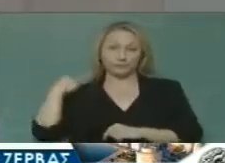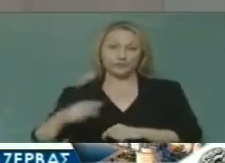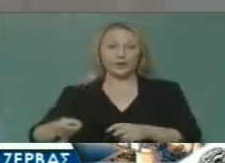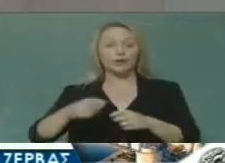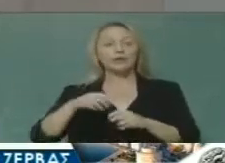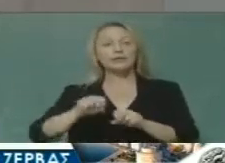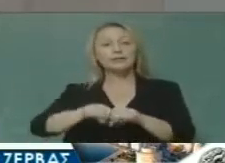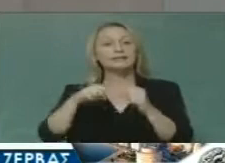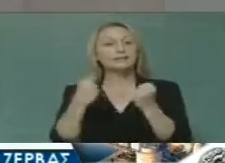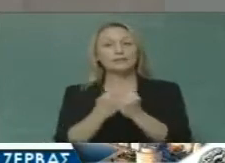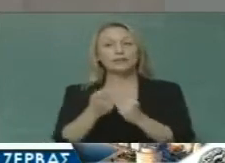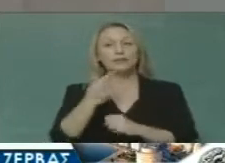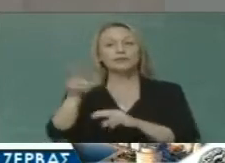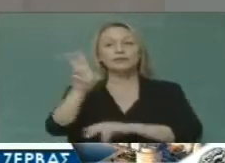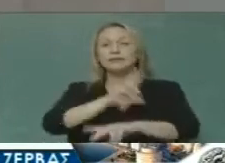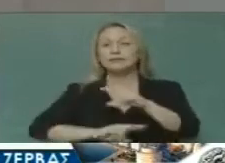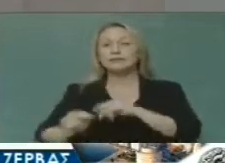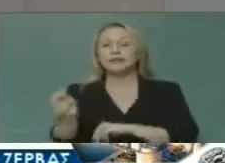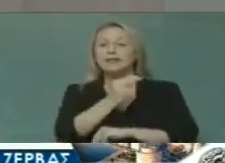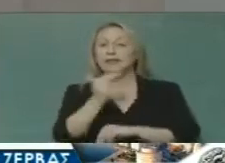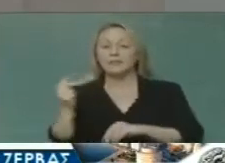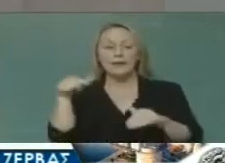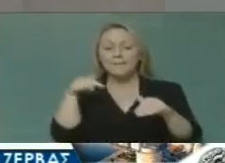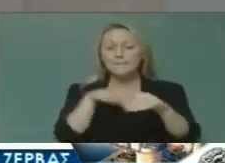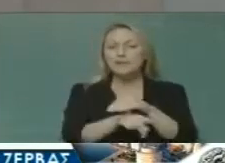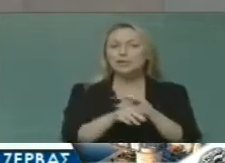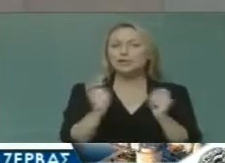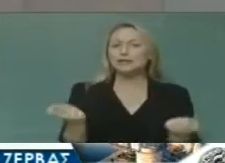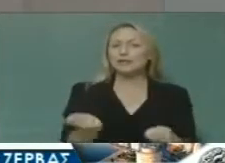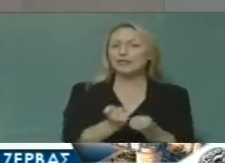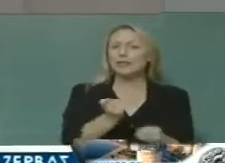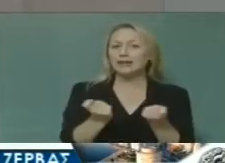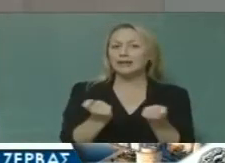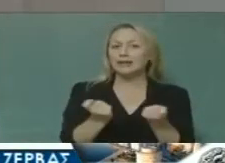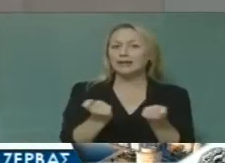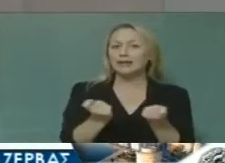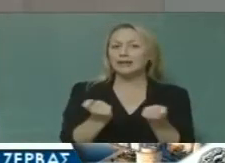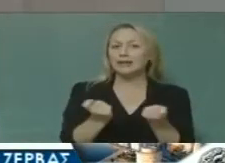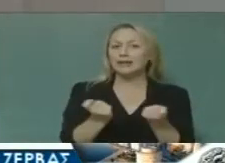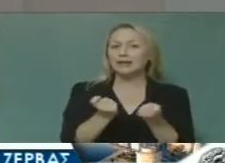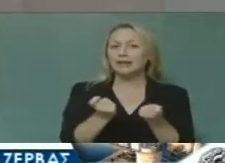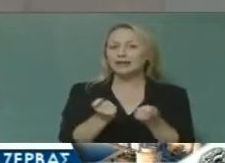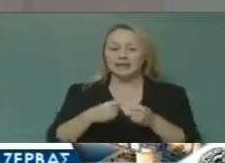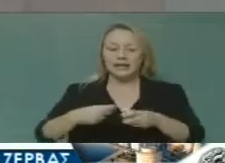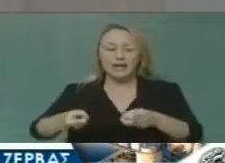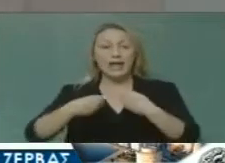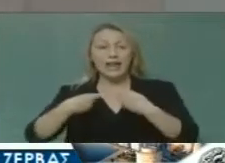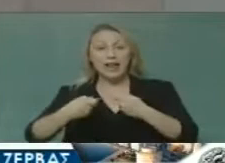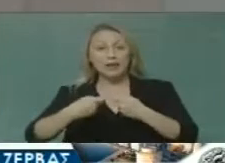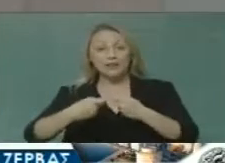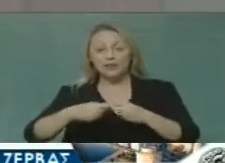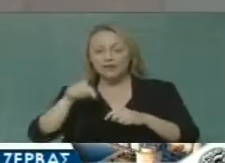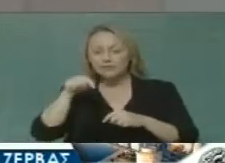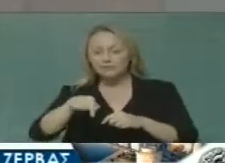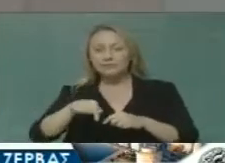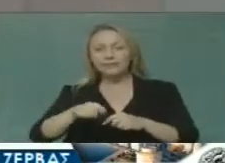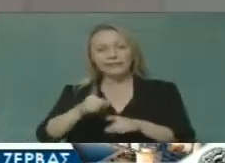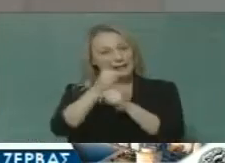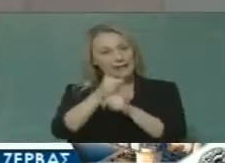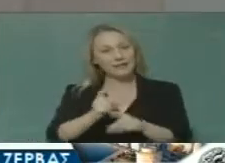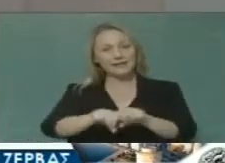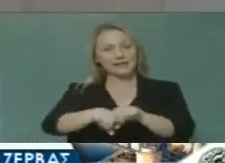ολοκλήρως του Μετρό Θεσσαλονίκης και την αναδιάταξη των αστικών συγκοινωνιών και συγκεκριμένου του ΩΑΣ σε ειδικές